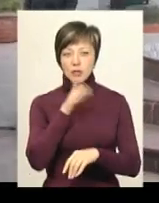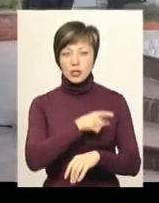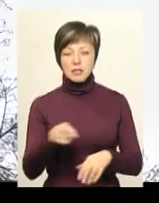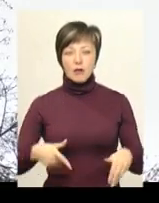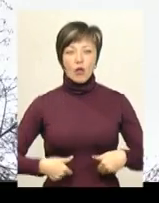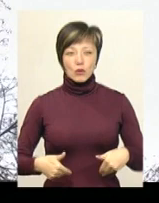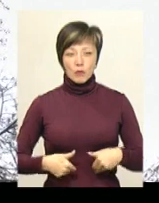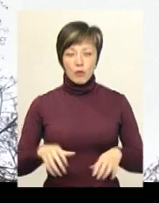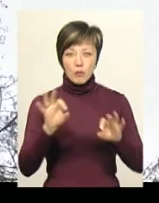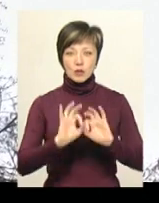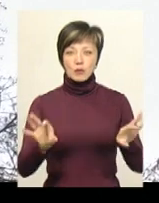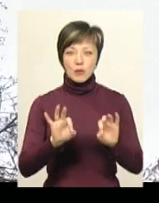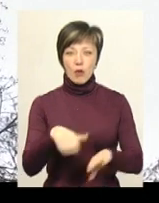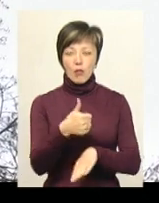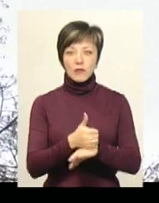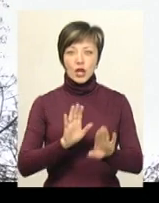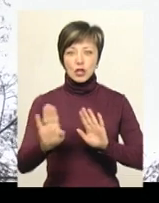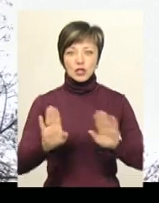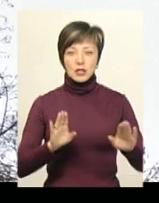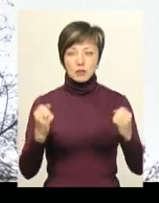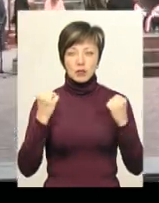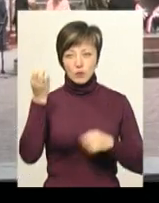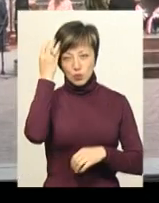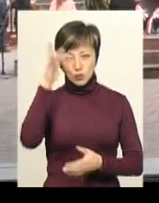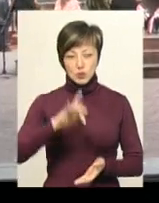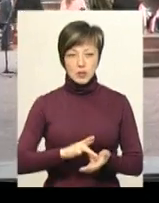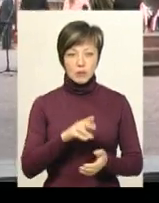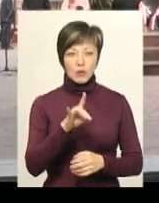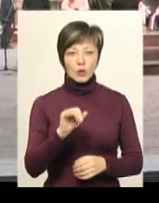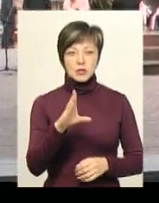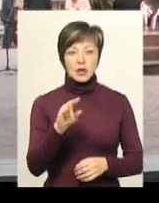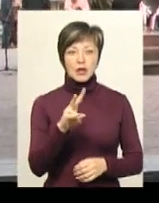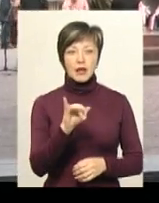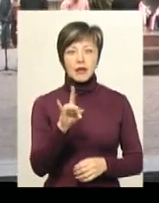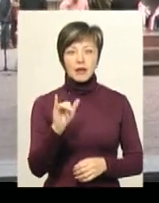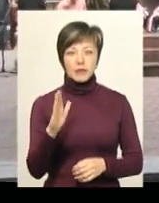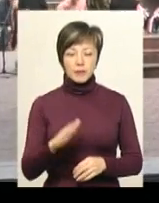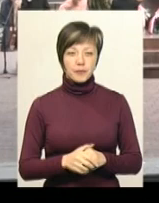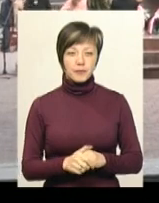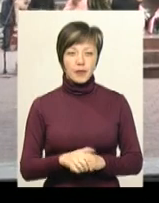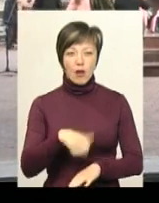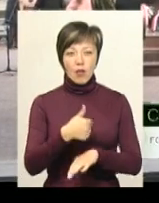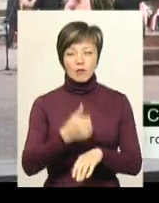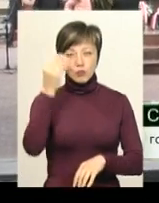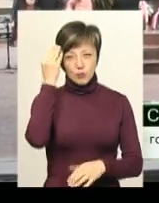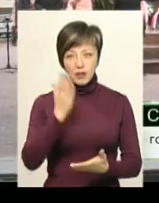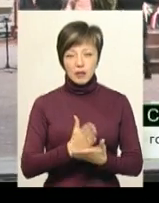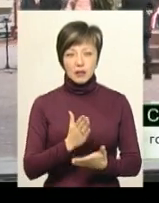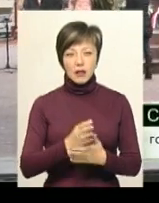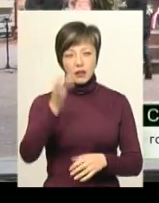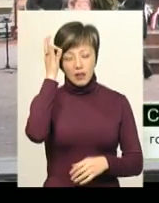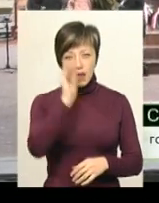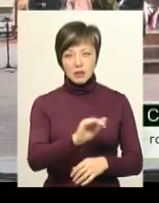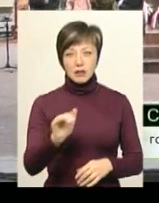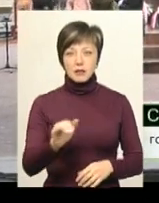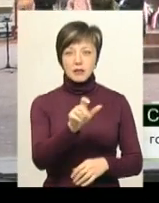Голодомору, про це розповідає головний режисер спортивно-культурного центру «Плоскирів» Сергій Гуменюк. Головною думкою є нагадати